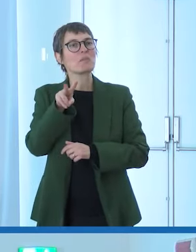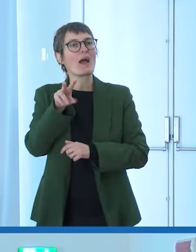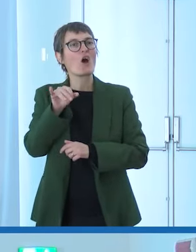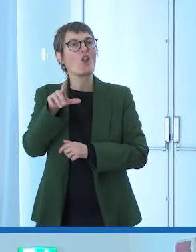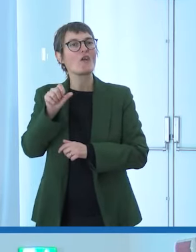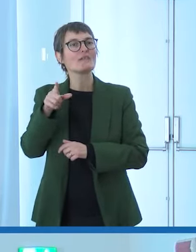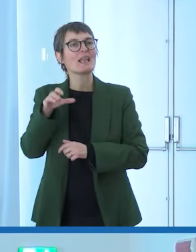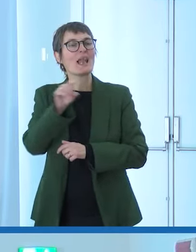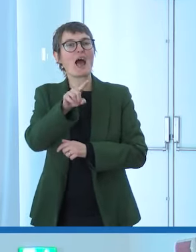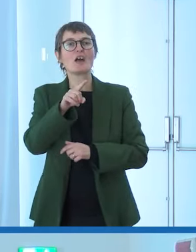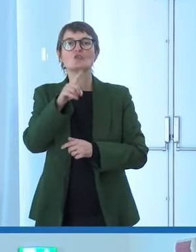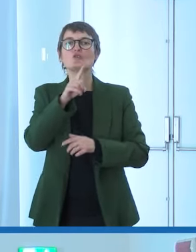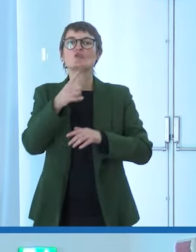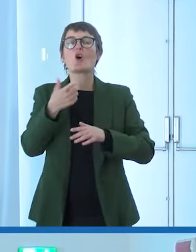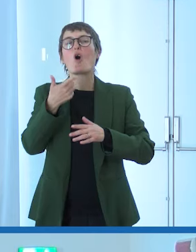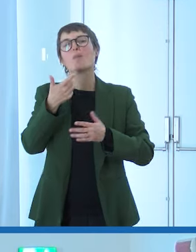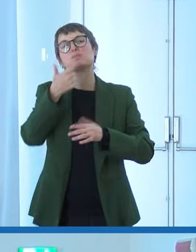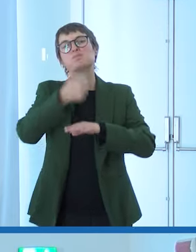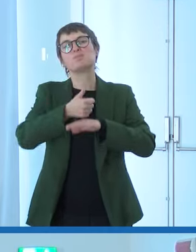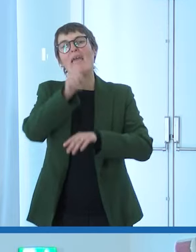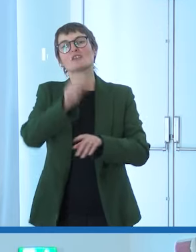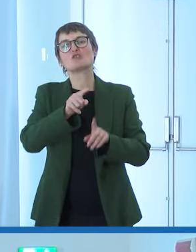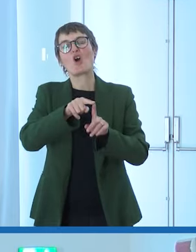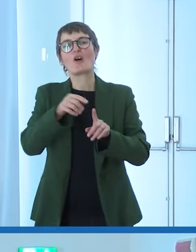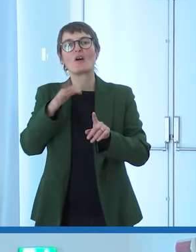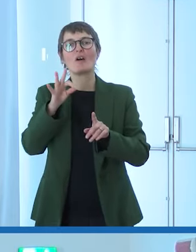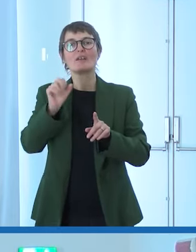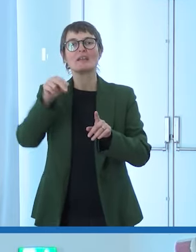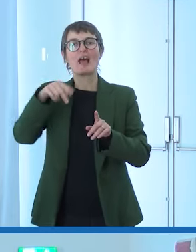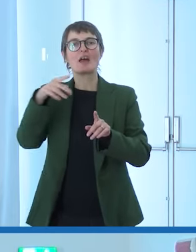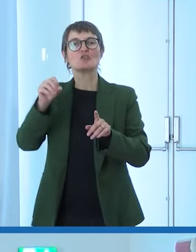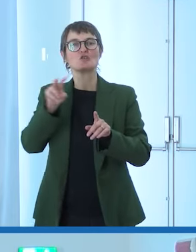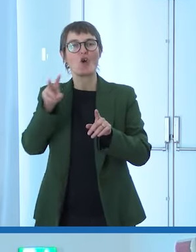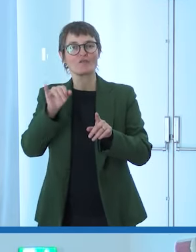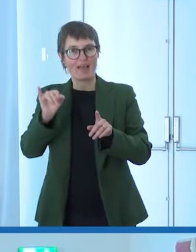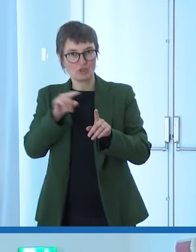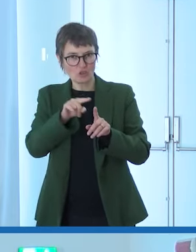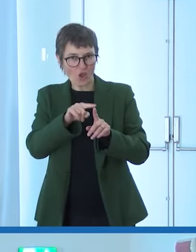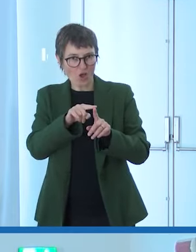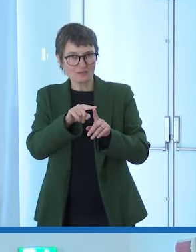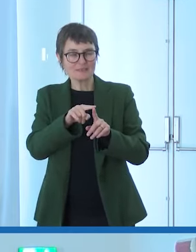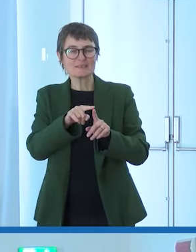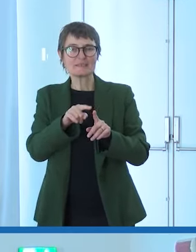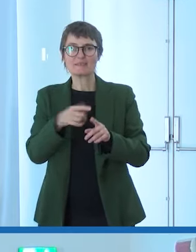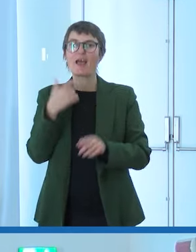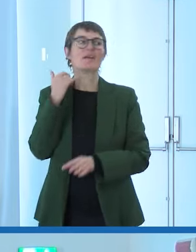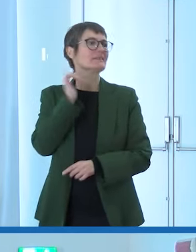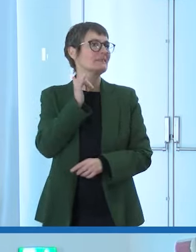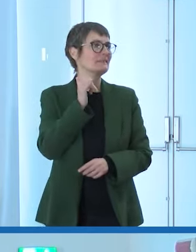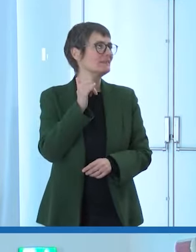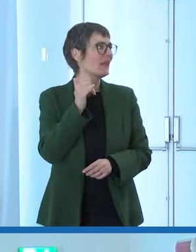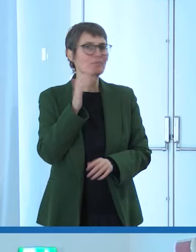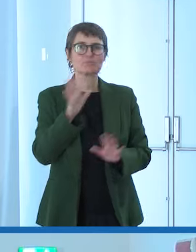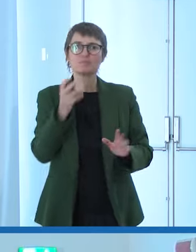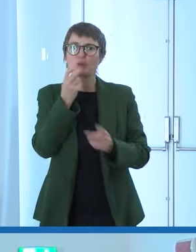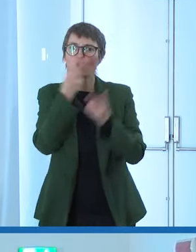ho capito bene cioè sei nato lì hai detto a livello di scrittura sì mi sentite buongiorno